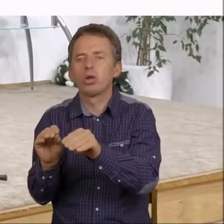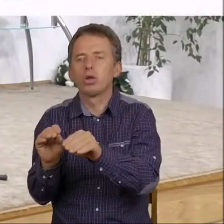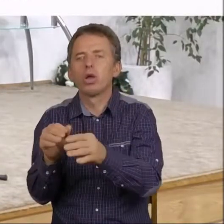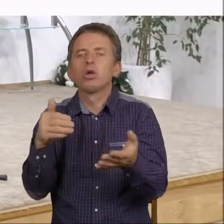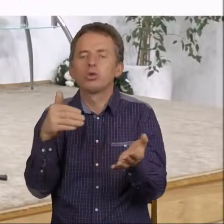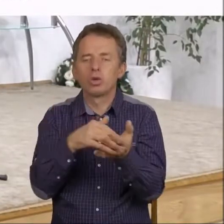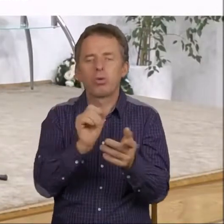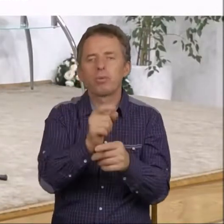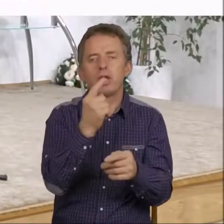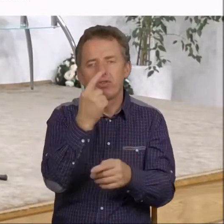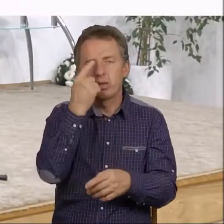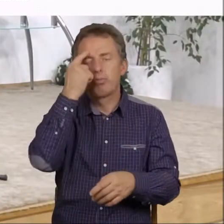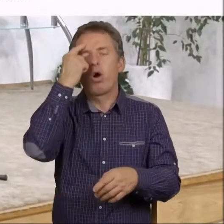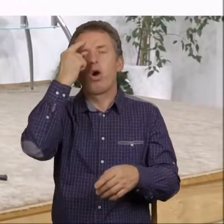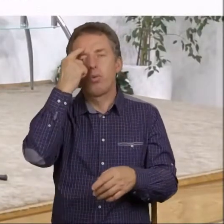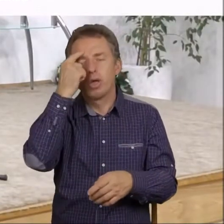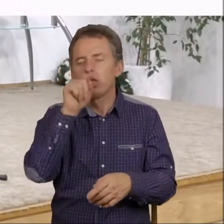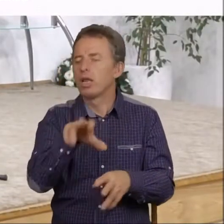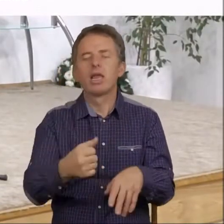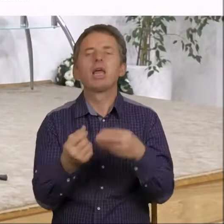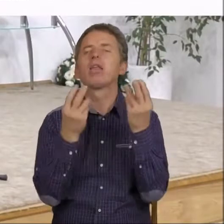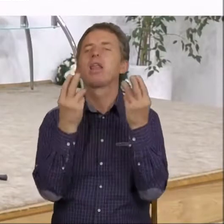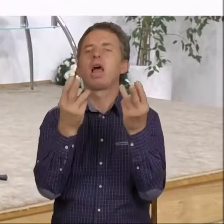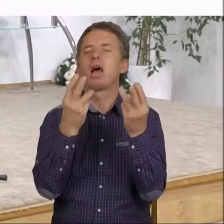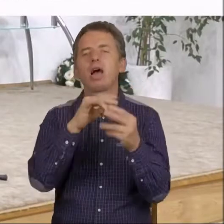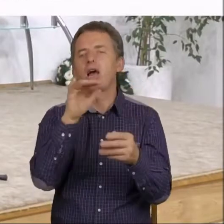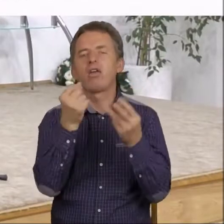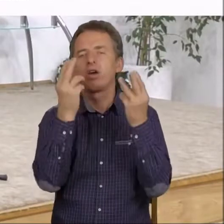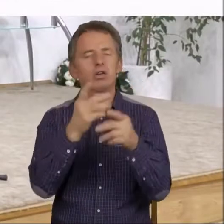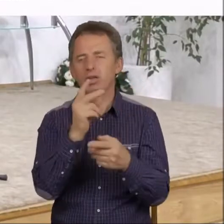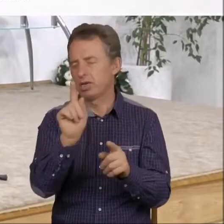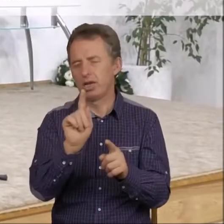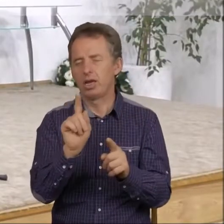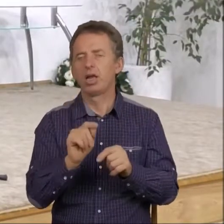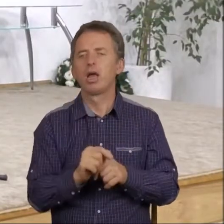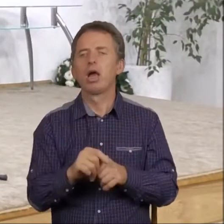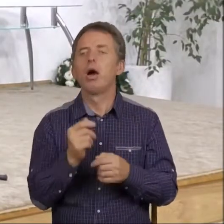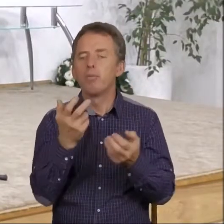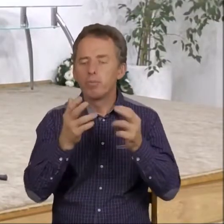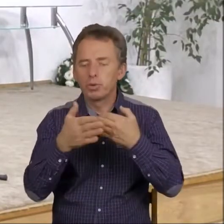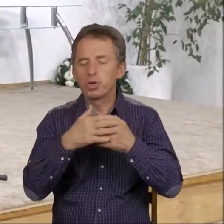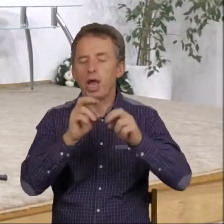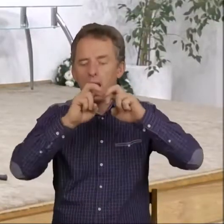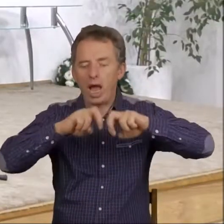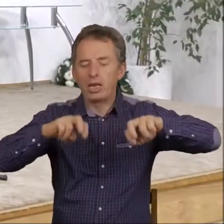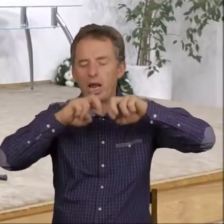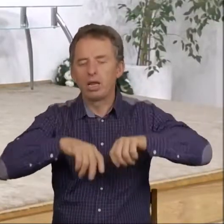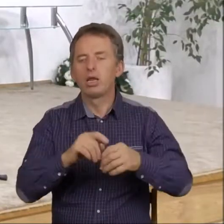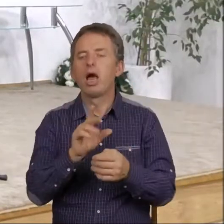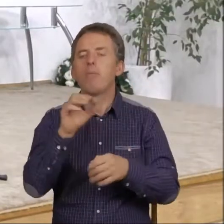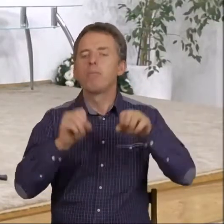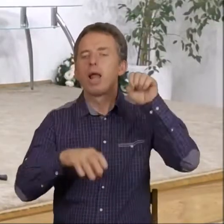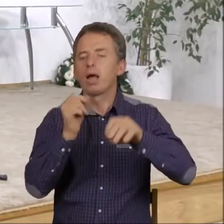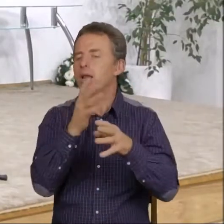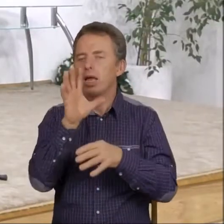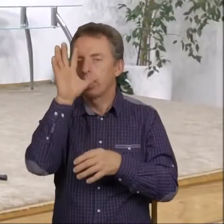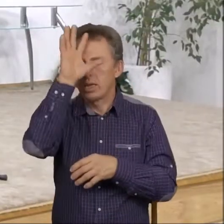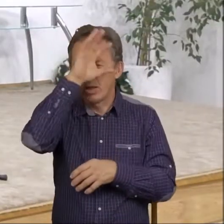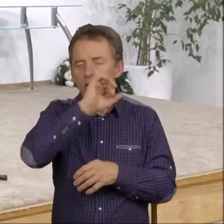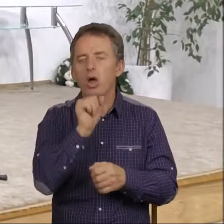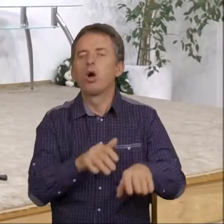wspominać, ale to nie jest najważniejsze. Przy analizie plag nie można zapomnieć o